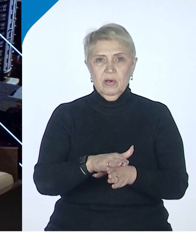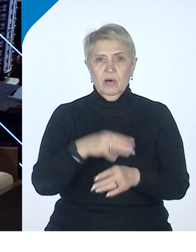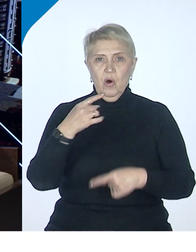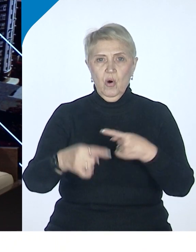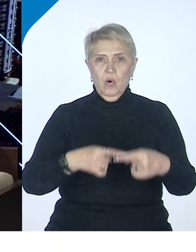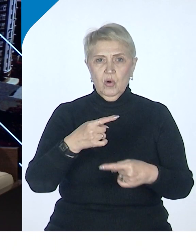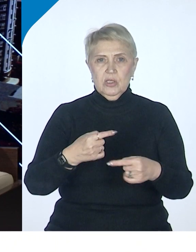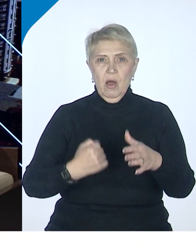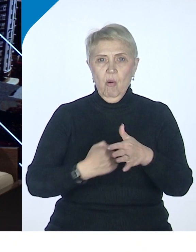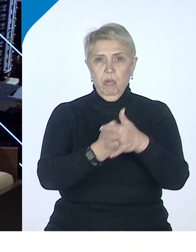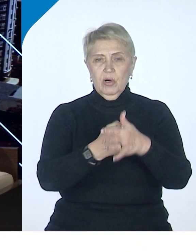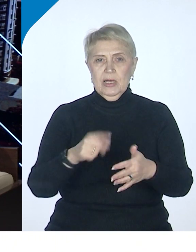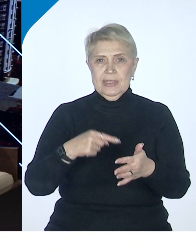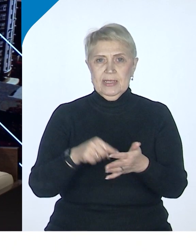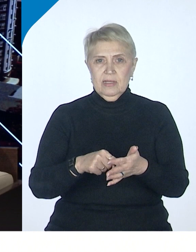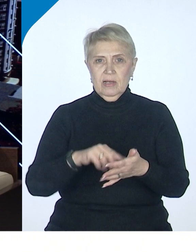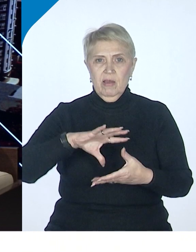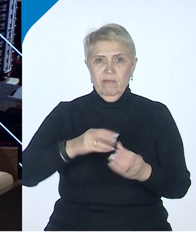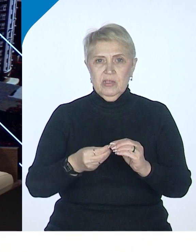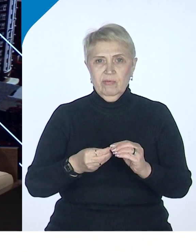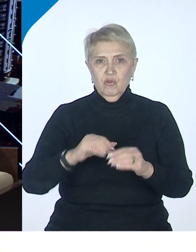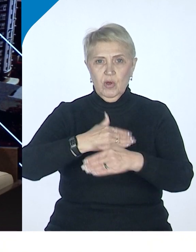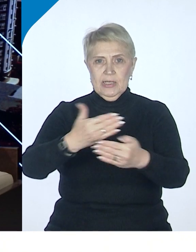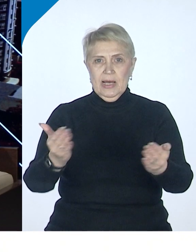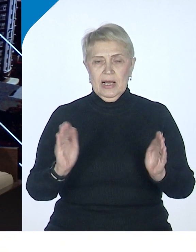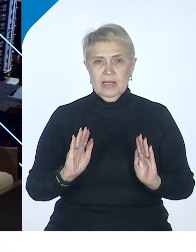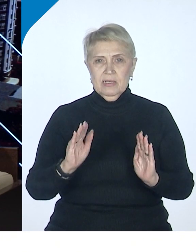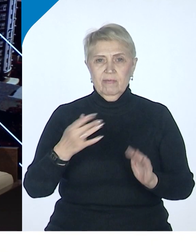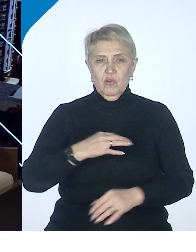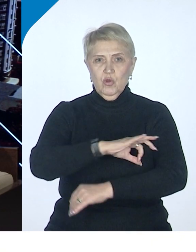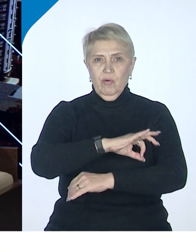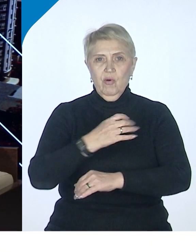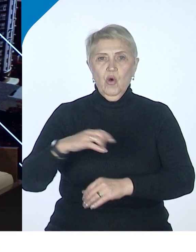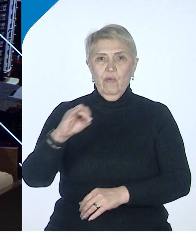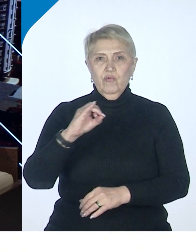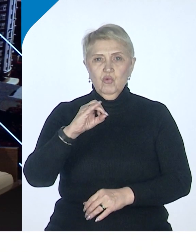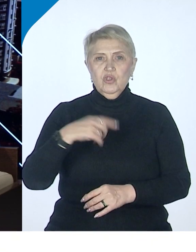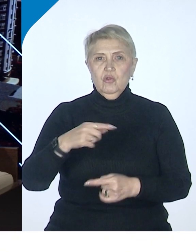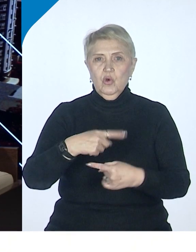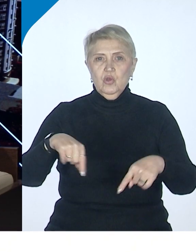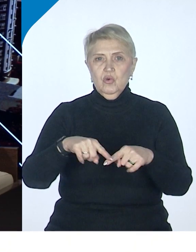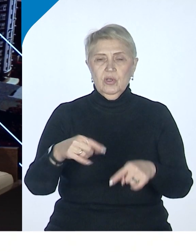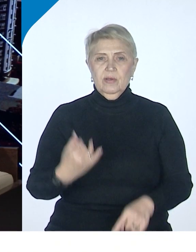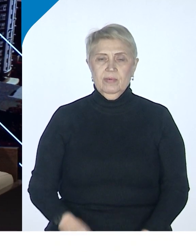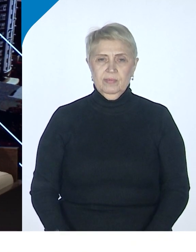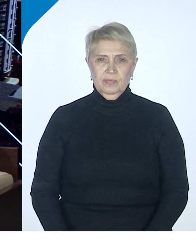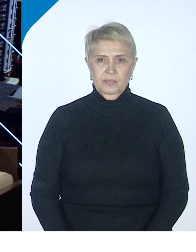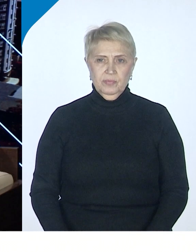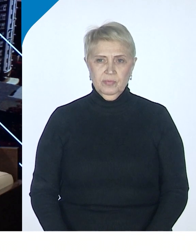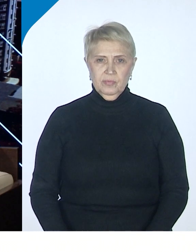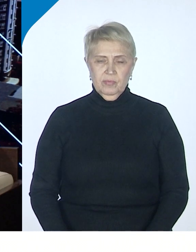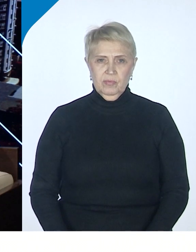опорных центров всего каркаса вот южной зоны Дальнего Востока и притяжения в том числе